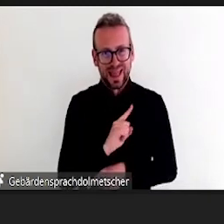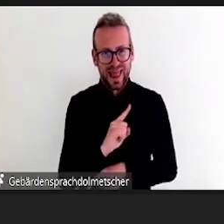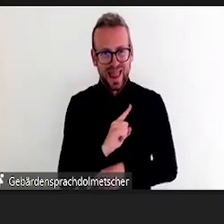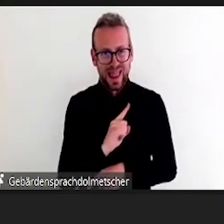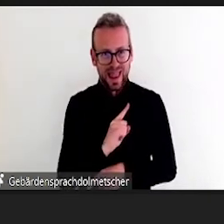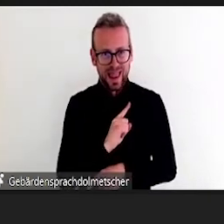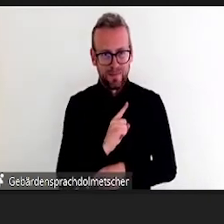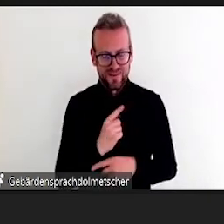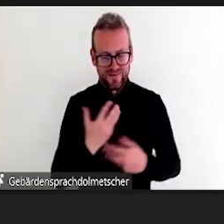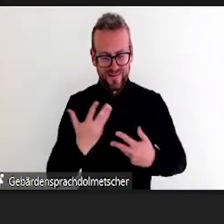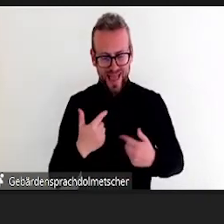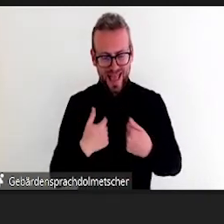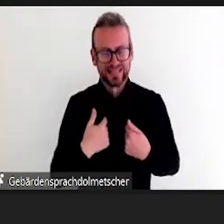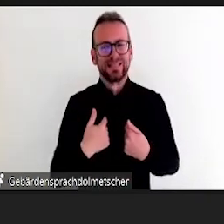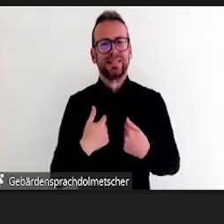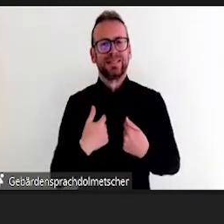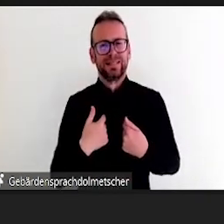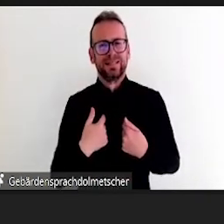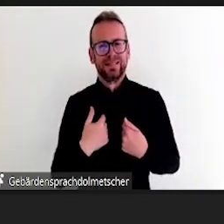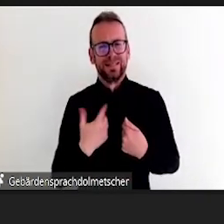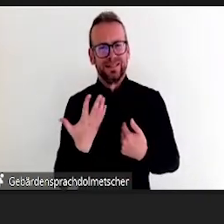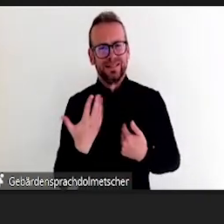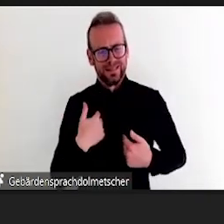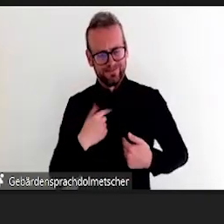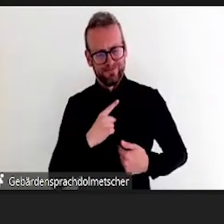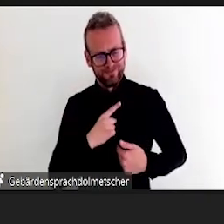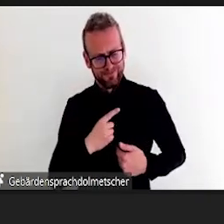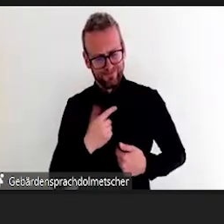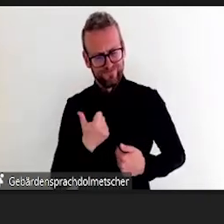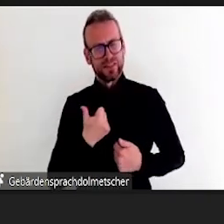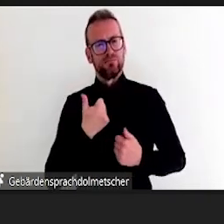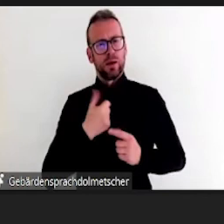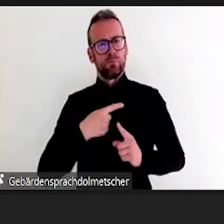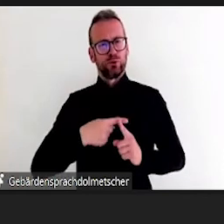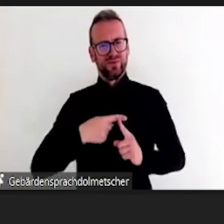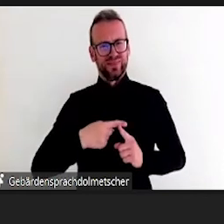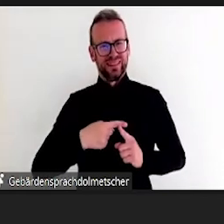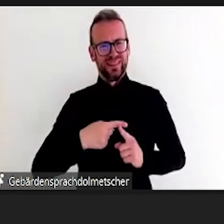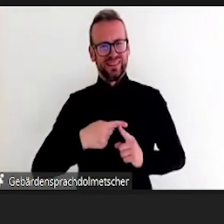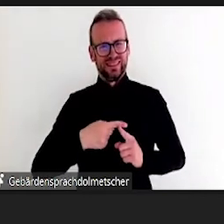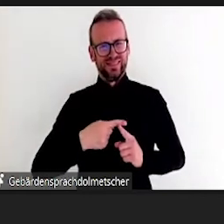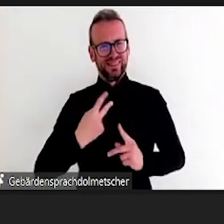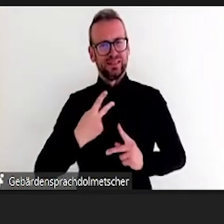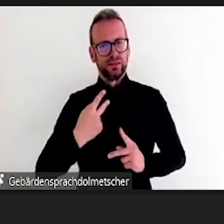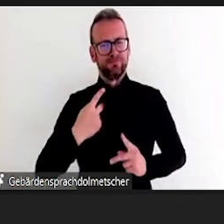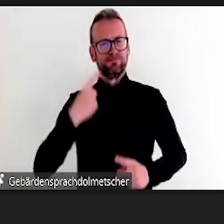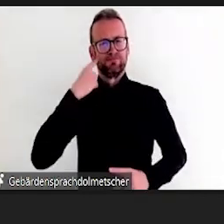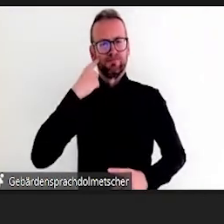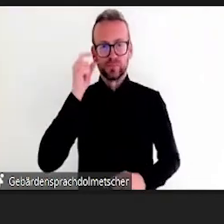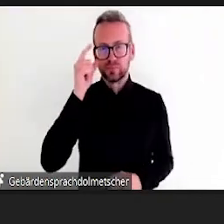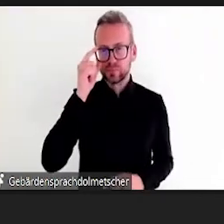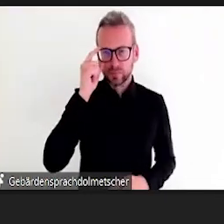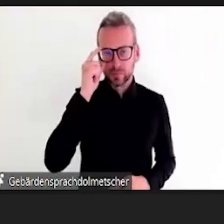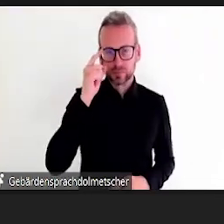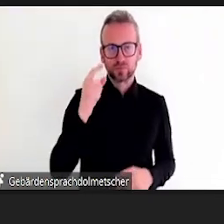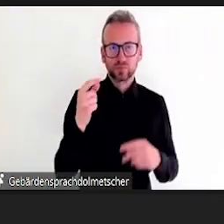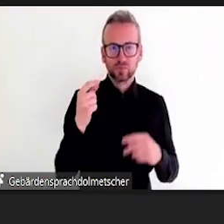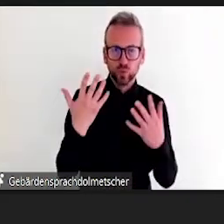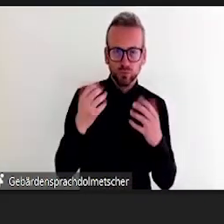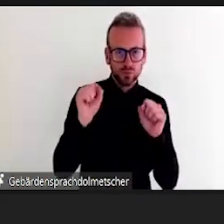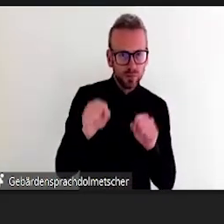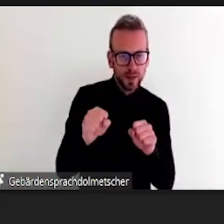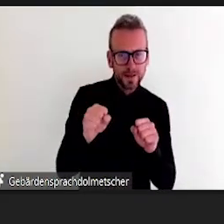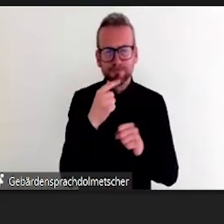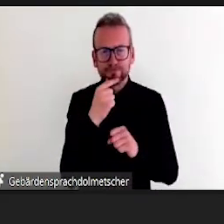dass die ein Teamlogo oder Teamwappen erstellen sollten, zusammen auf Basis der Gemeinsamkeiten der Gruppe und natürlich auch der Unterschiede.